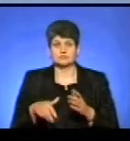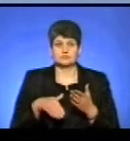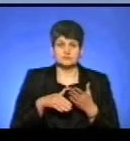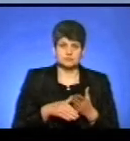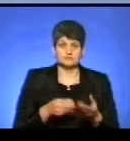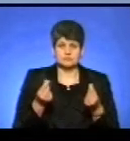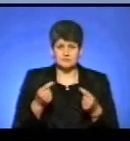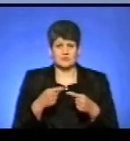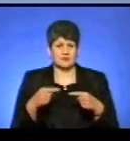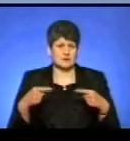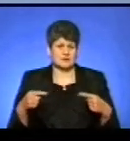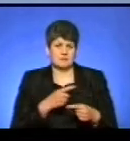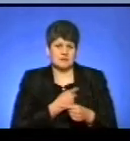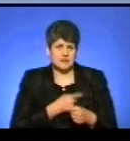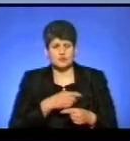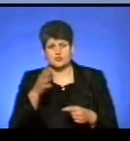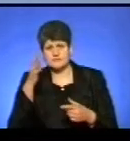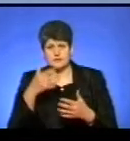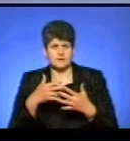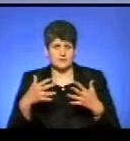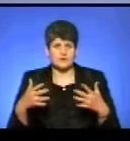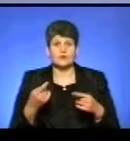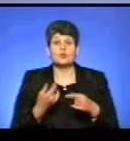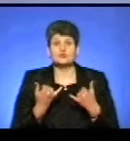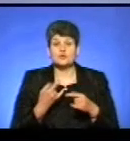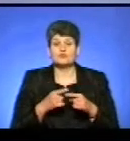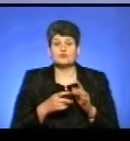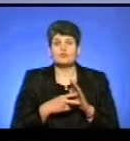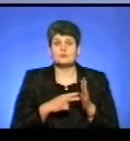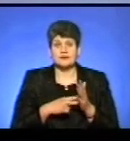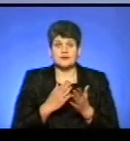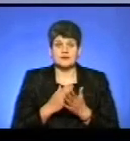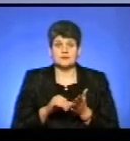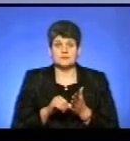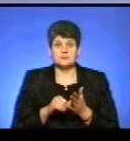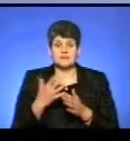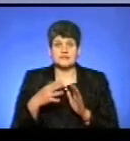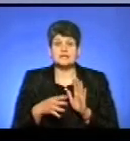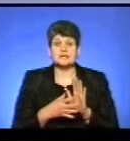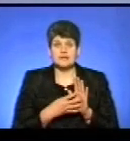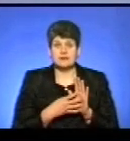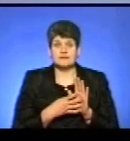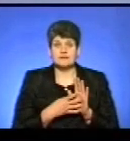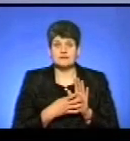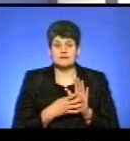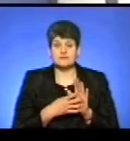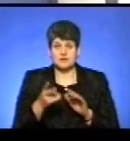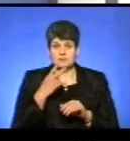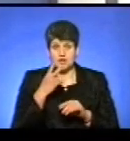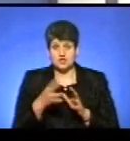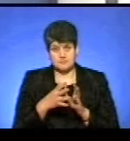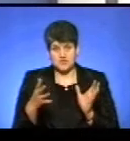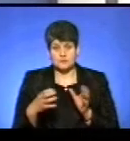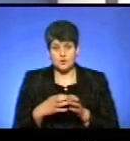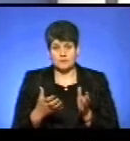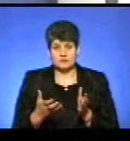різного роду медичної, освітянської. Сьогодні в тому плані, який пристав кабін, 59. Тобто ви бачили громади більшими.